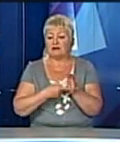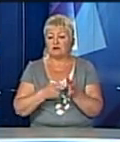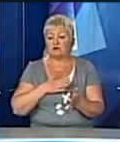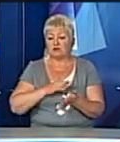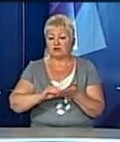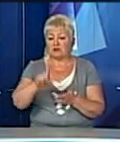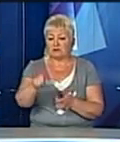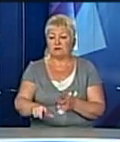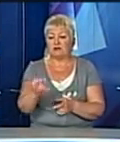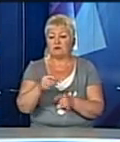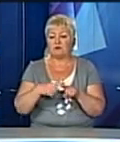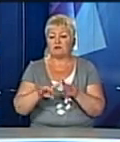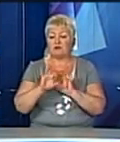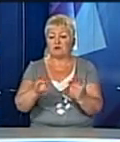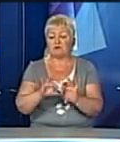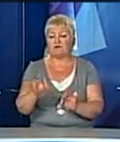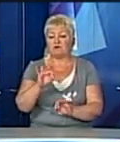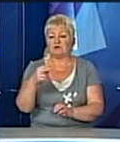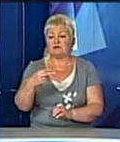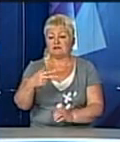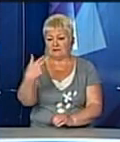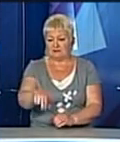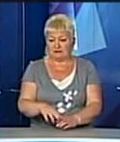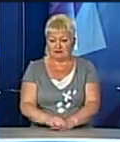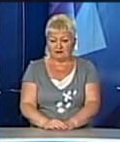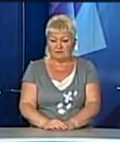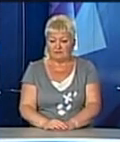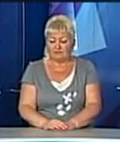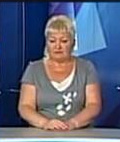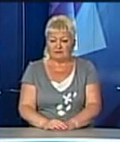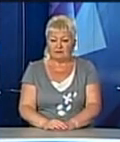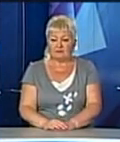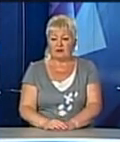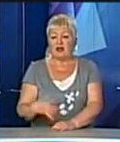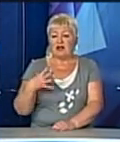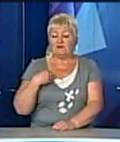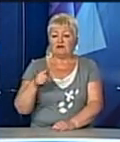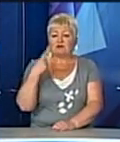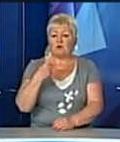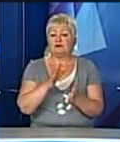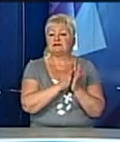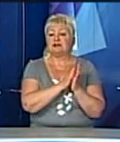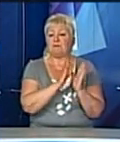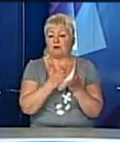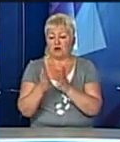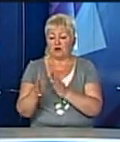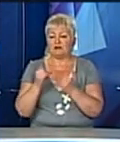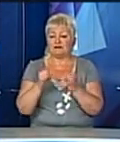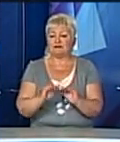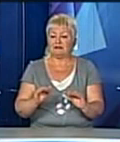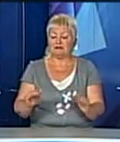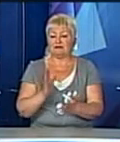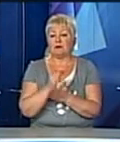Тимуляк, про це вона розповість у випуску вже о 20.30. У Львівській обласній бібліотеці для дітей діє